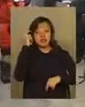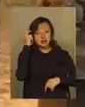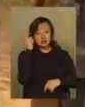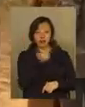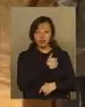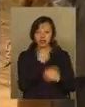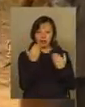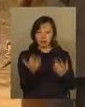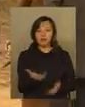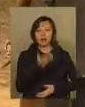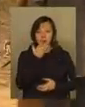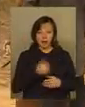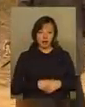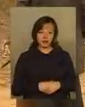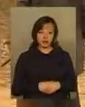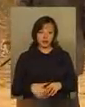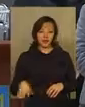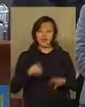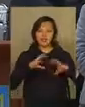бажають їм тепла. У